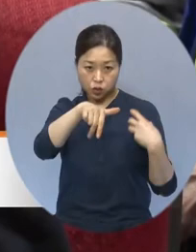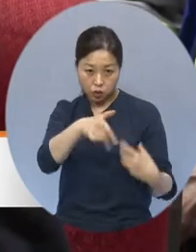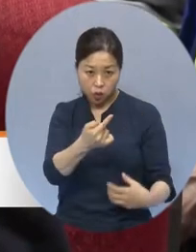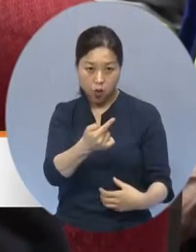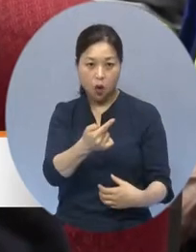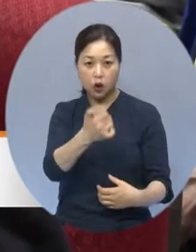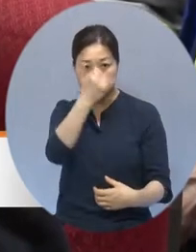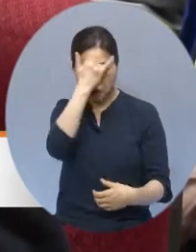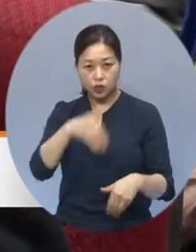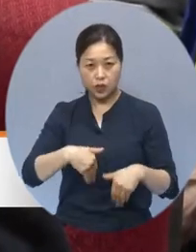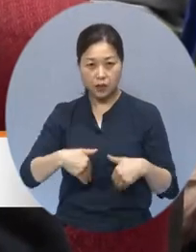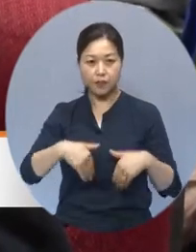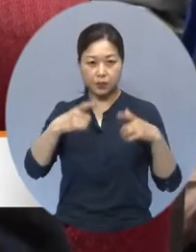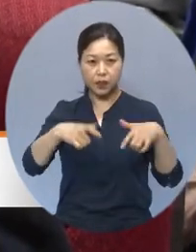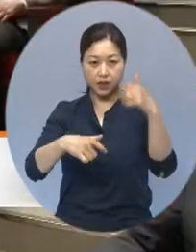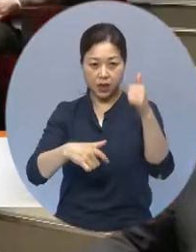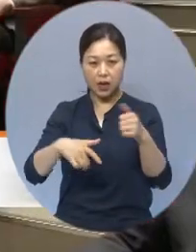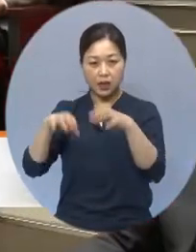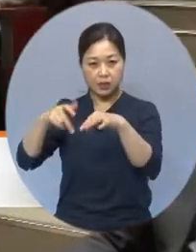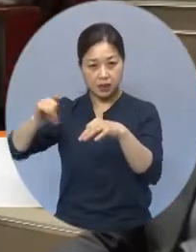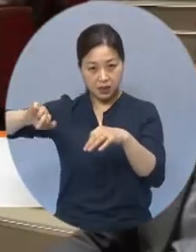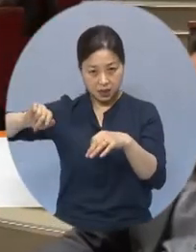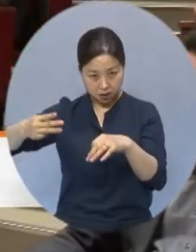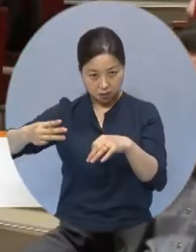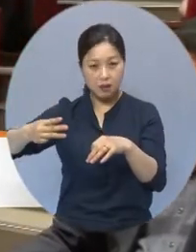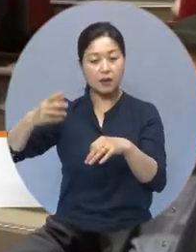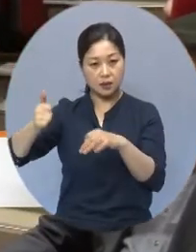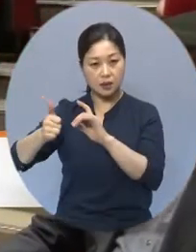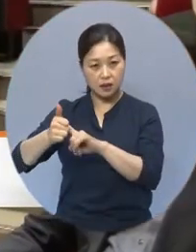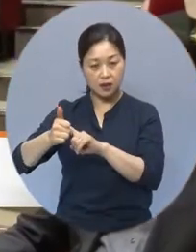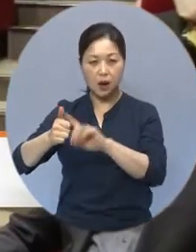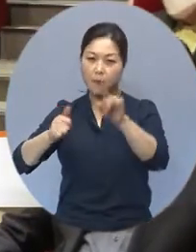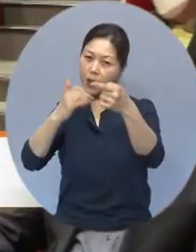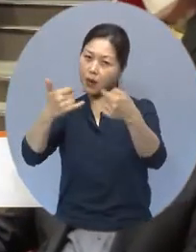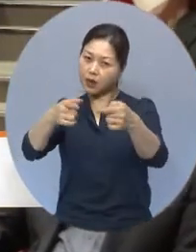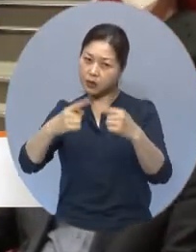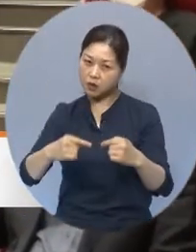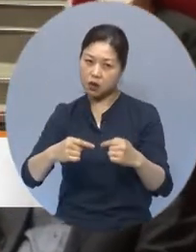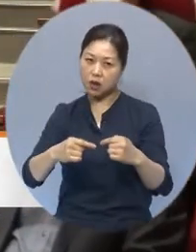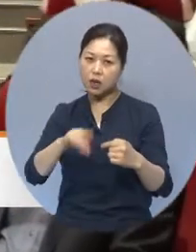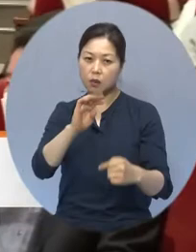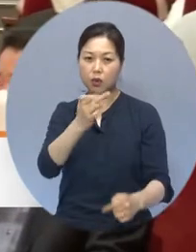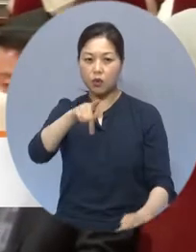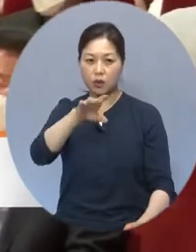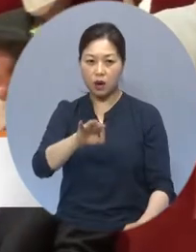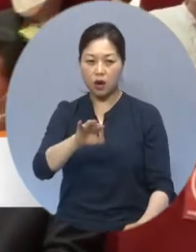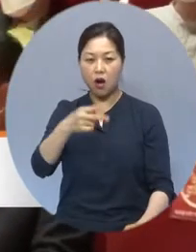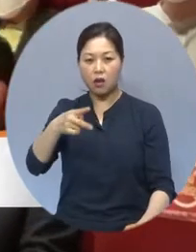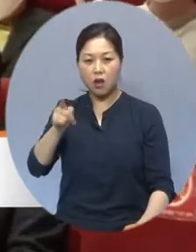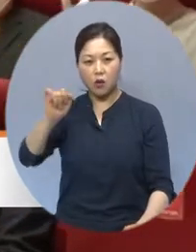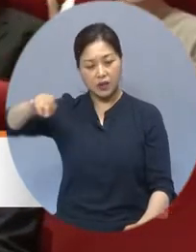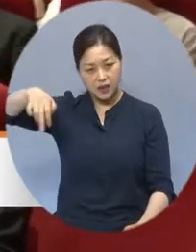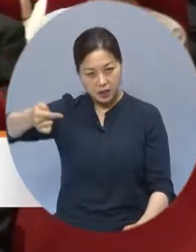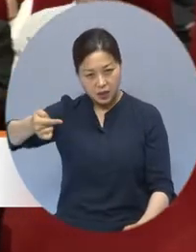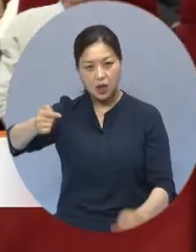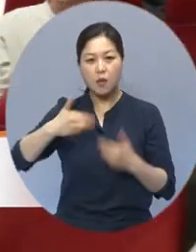충남교육감 등 100여 명이 참석한 가운데 보령 더위드 봉사단 창단식이 개최됐습니다.